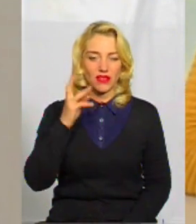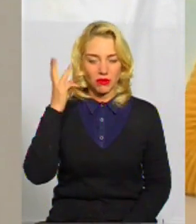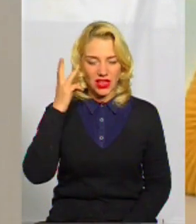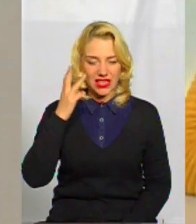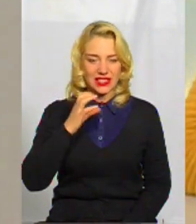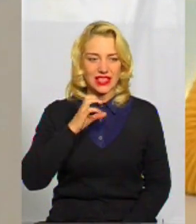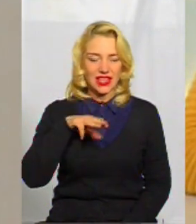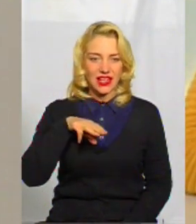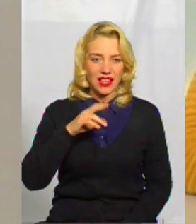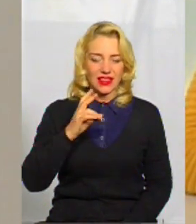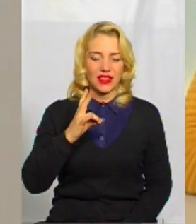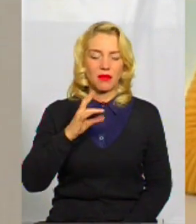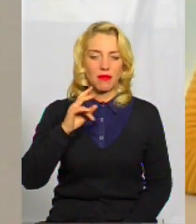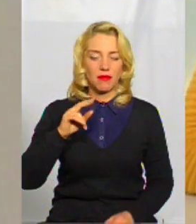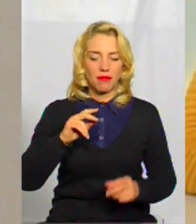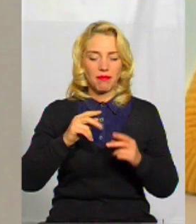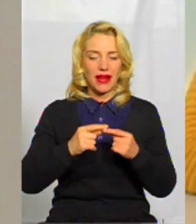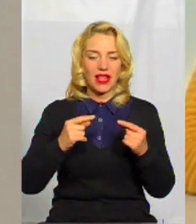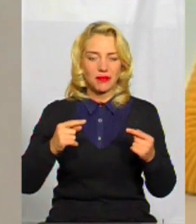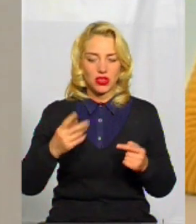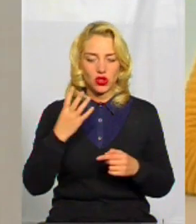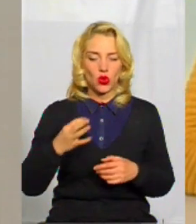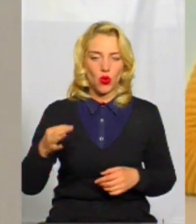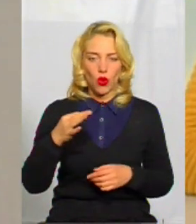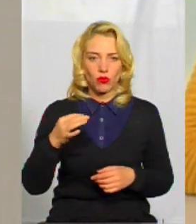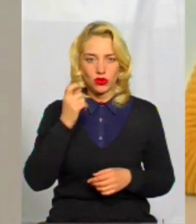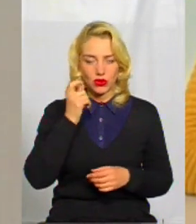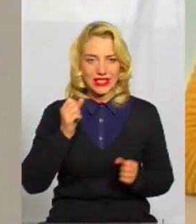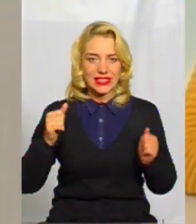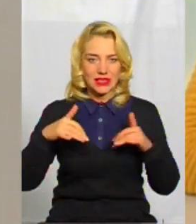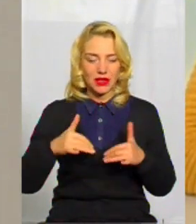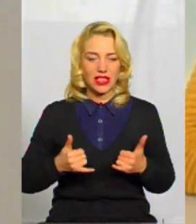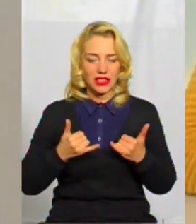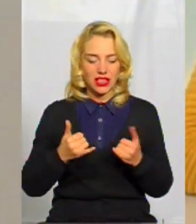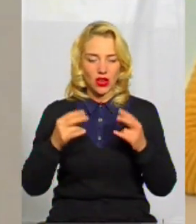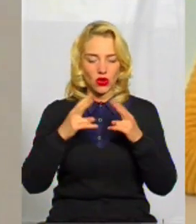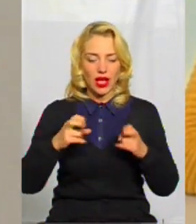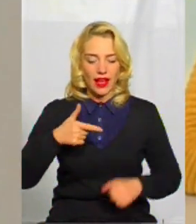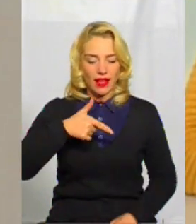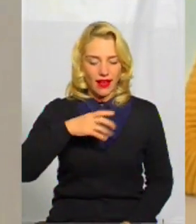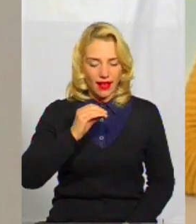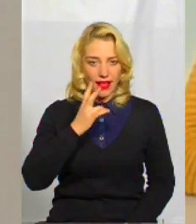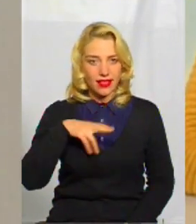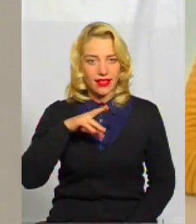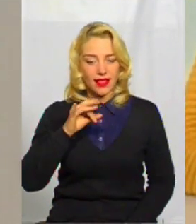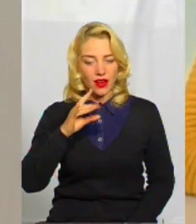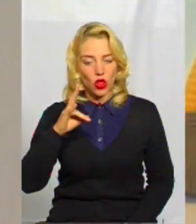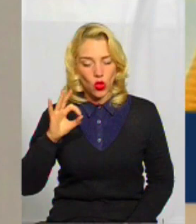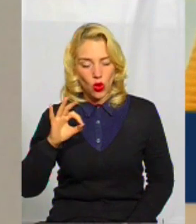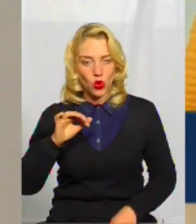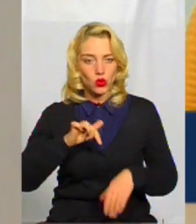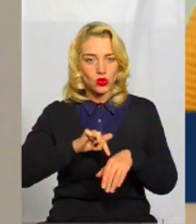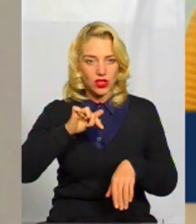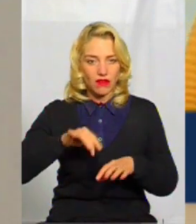вчителі стем-предметів з чотирьох областей України зібрались для розробки гендерно-чутливих проєктів для шкіл.